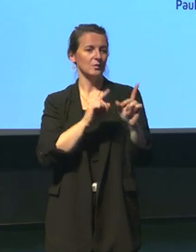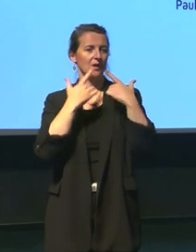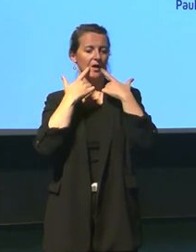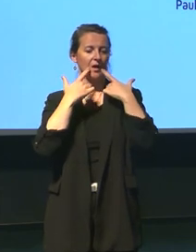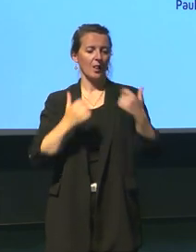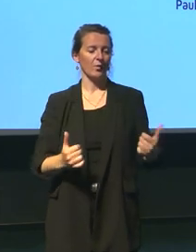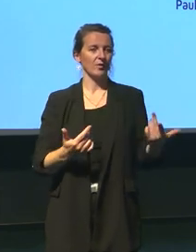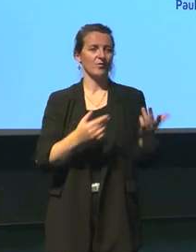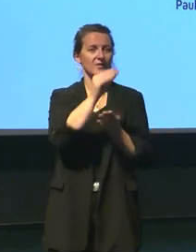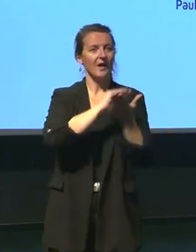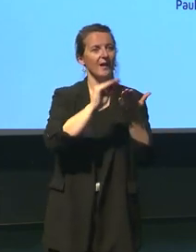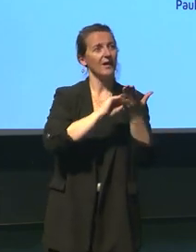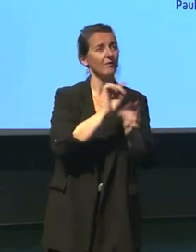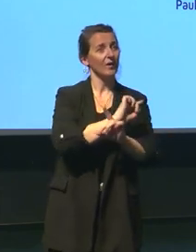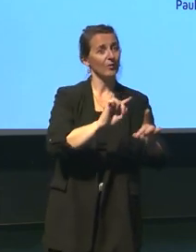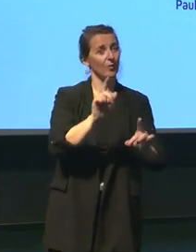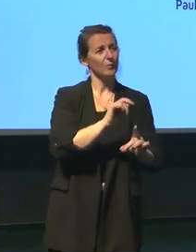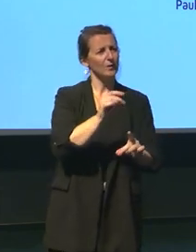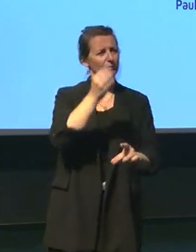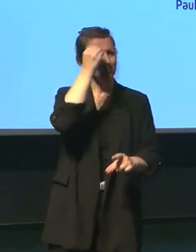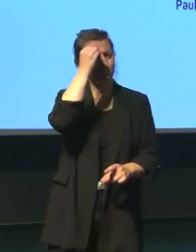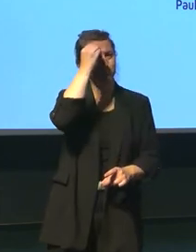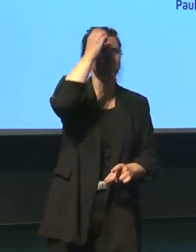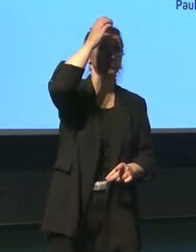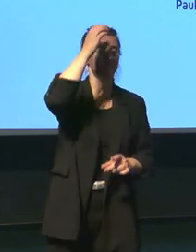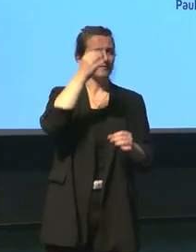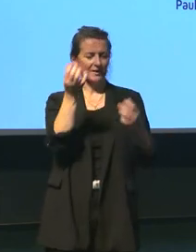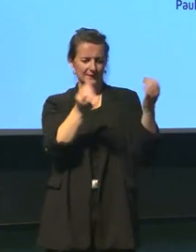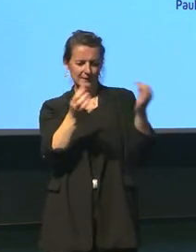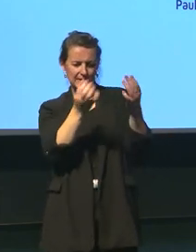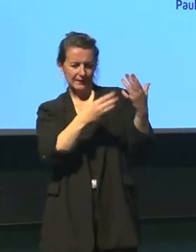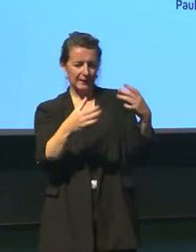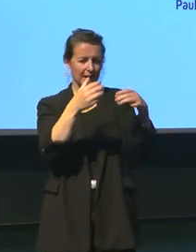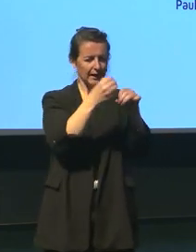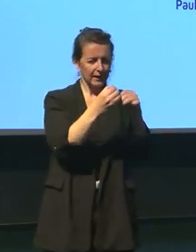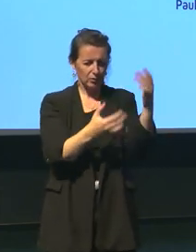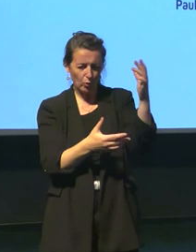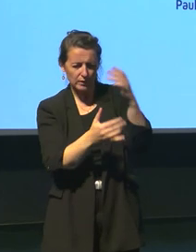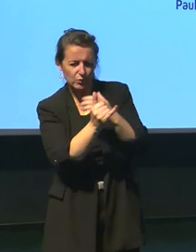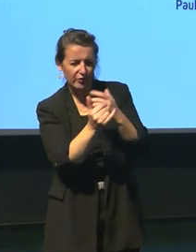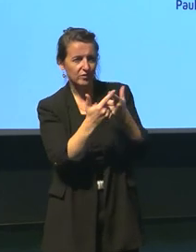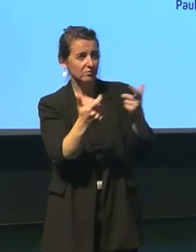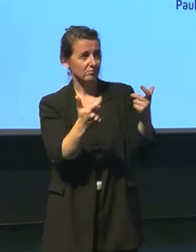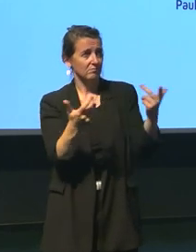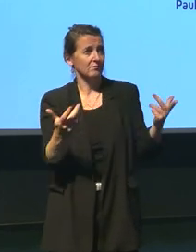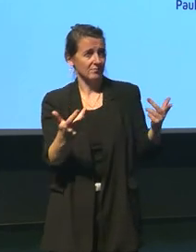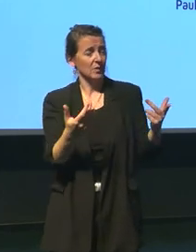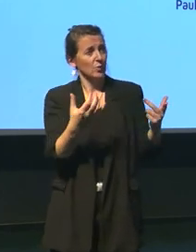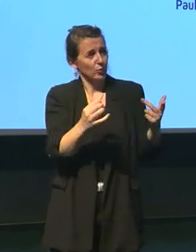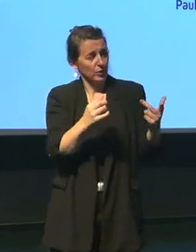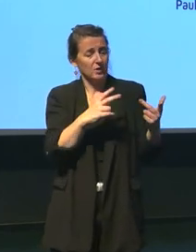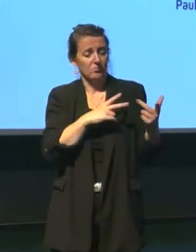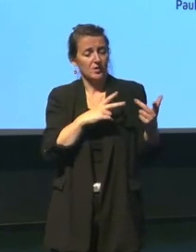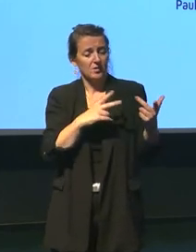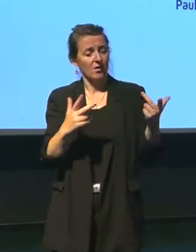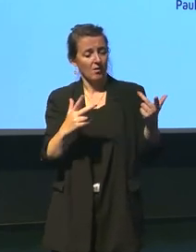bien sûr c'était un génie un génie de l'invention l'innovation qu'il y a eu des applications